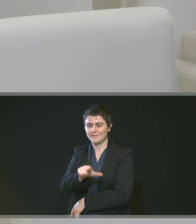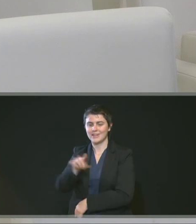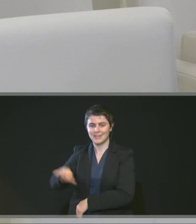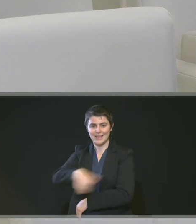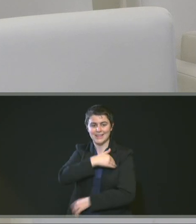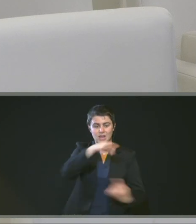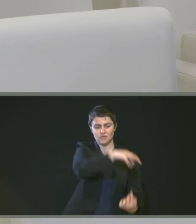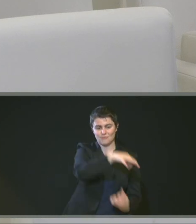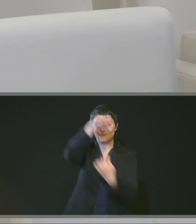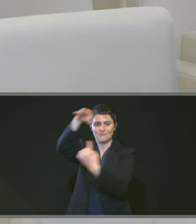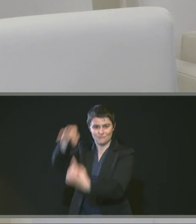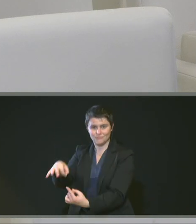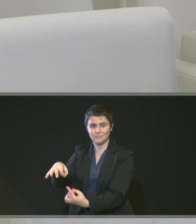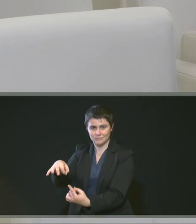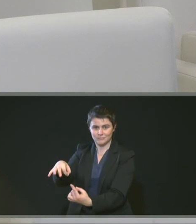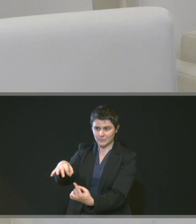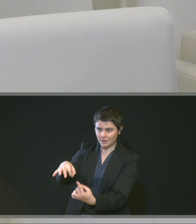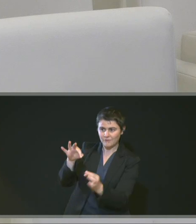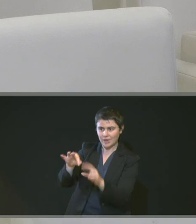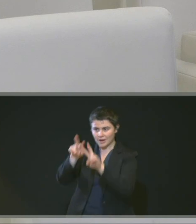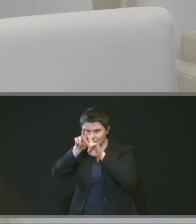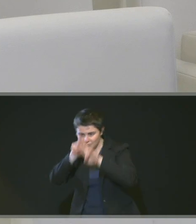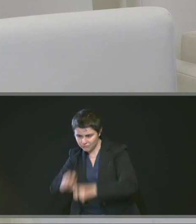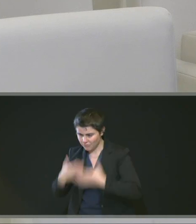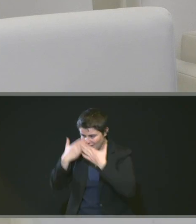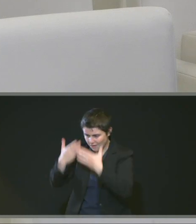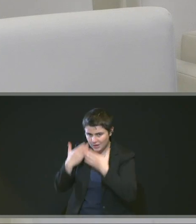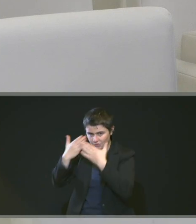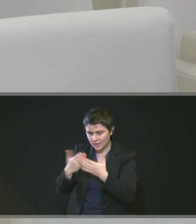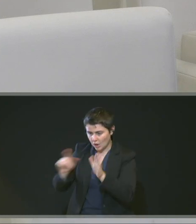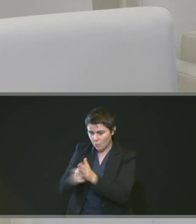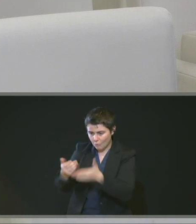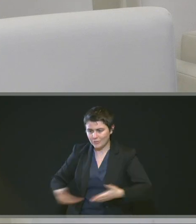chargé d'études pour la mise en place des procédures de gestion de crise.